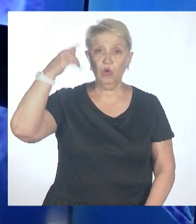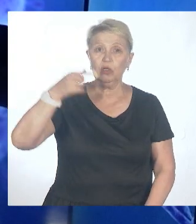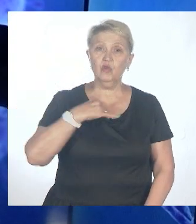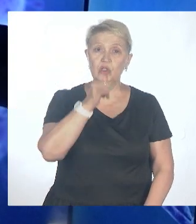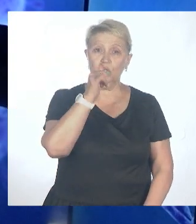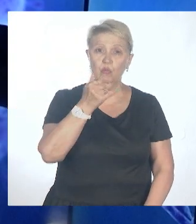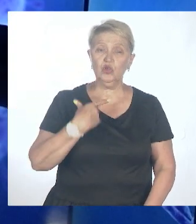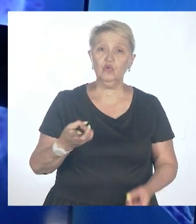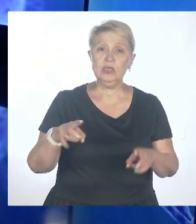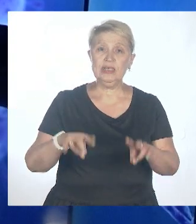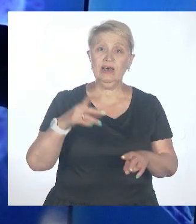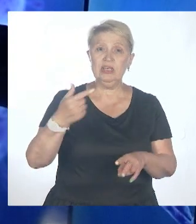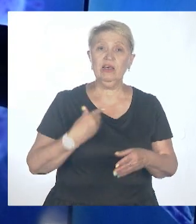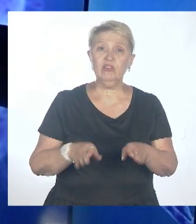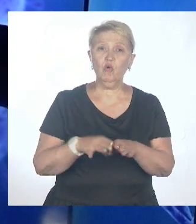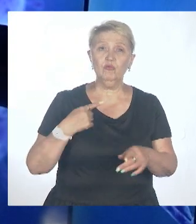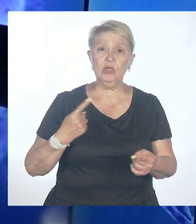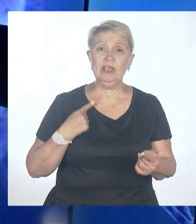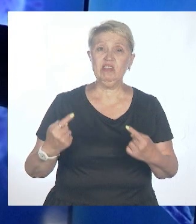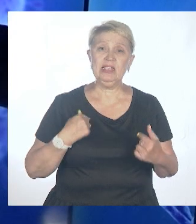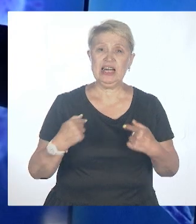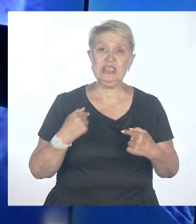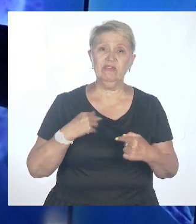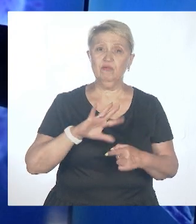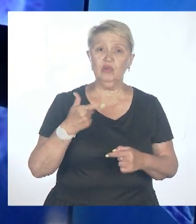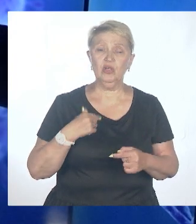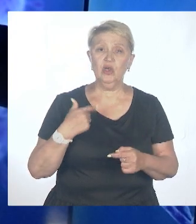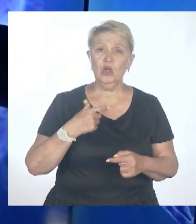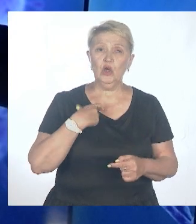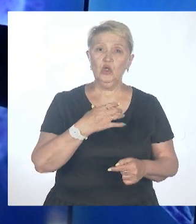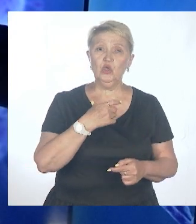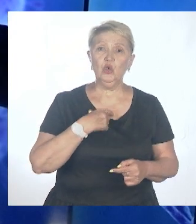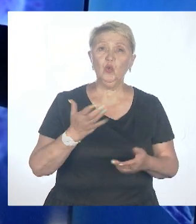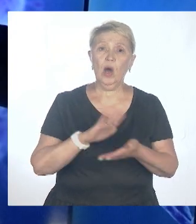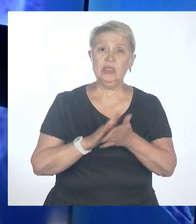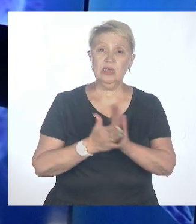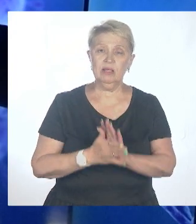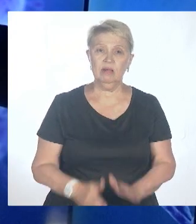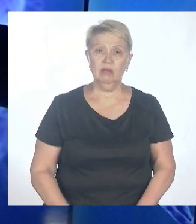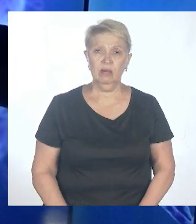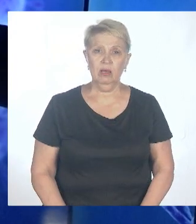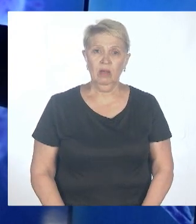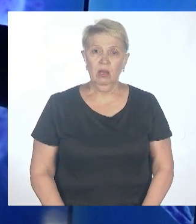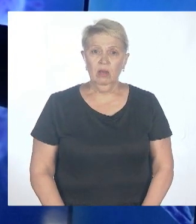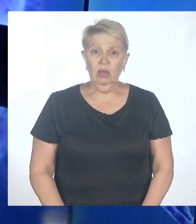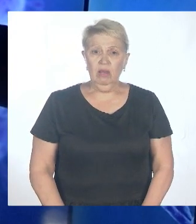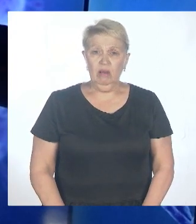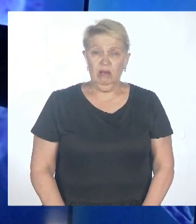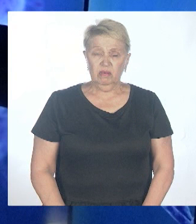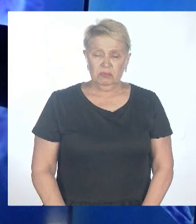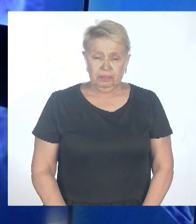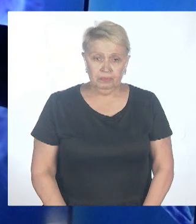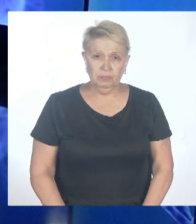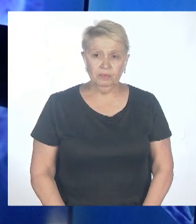передышка, да, действительно, сейчас она есть, и ею можно, и нужно воспользоваться. Ничего страшного, в этом нет. Первое. Второе, да, нам нужно держать